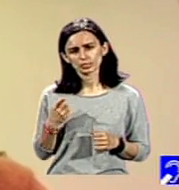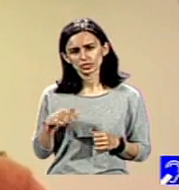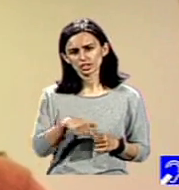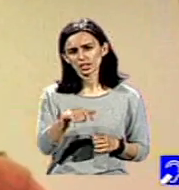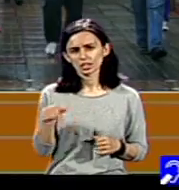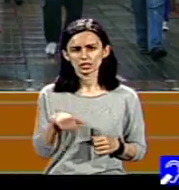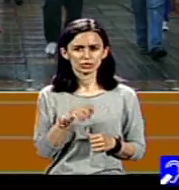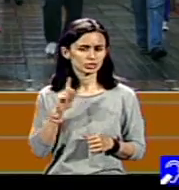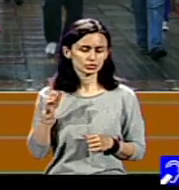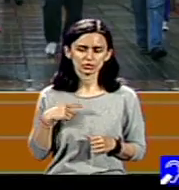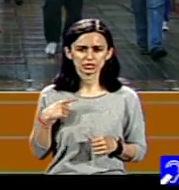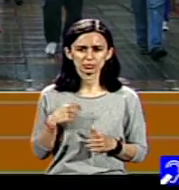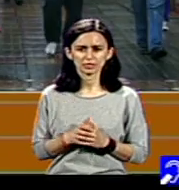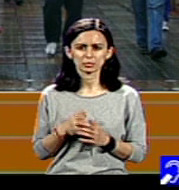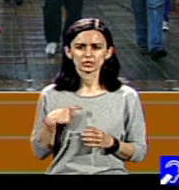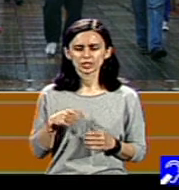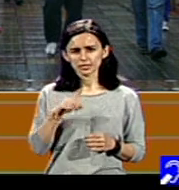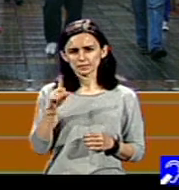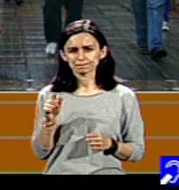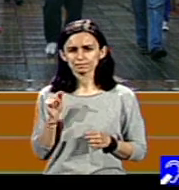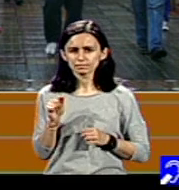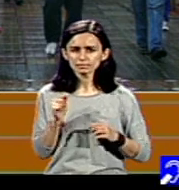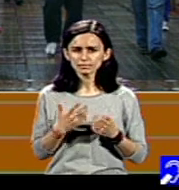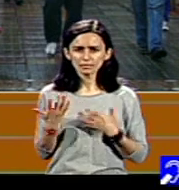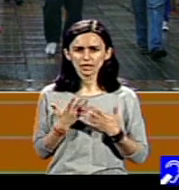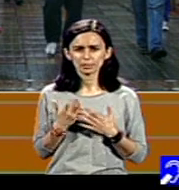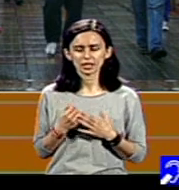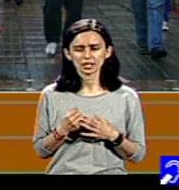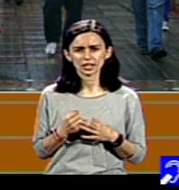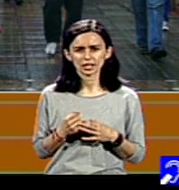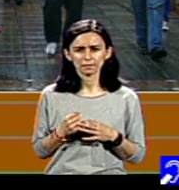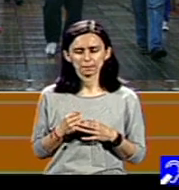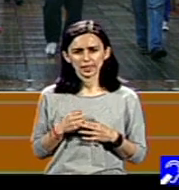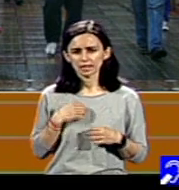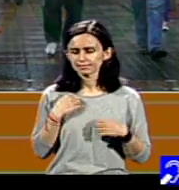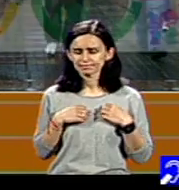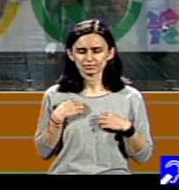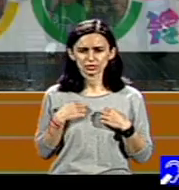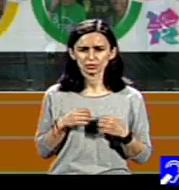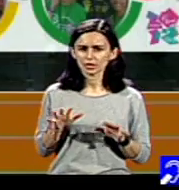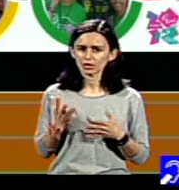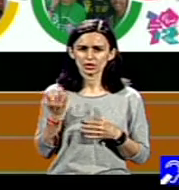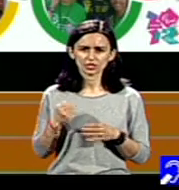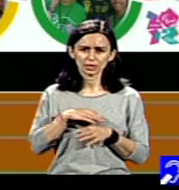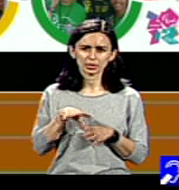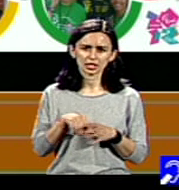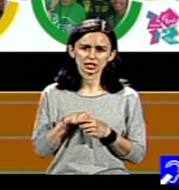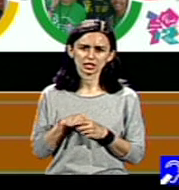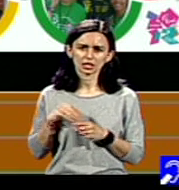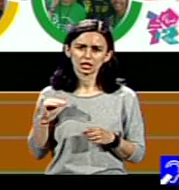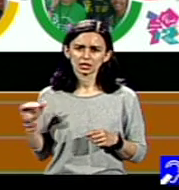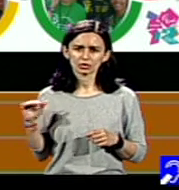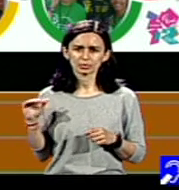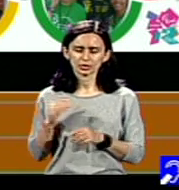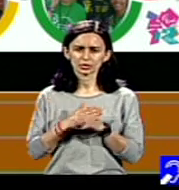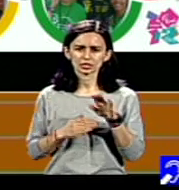care tulbură întotdeauna orice părinte al unui copil cu dizabilități, mai ales în condițiile unei